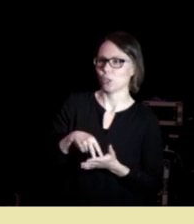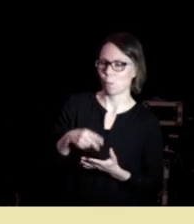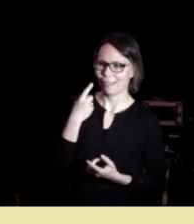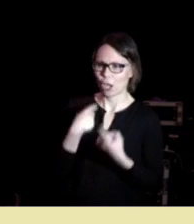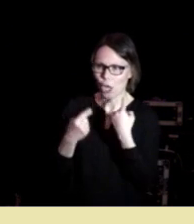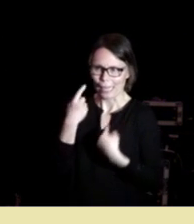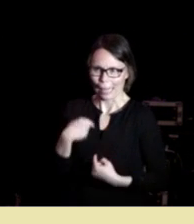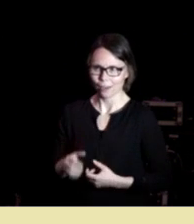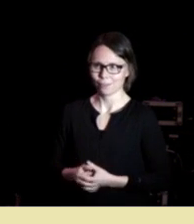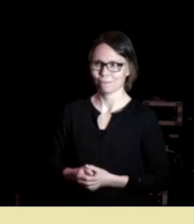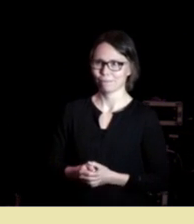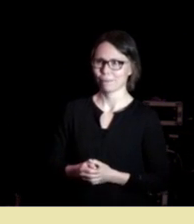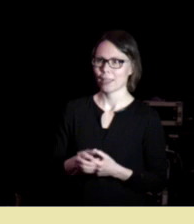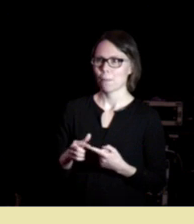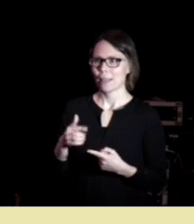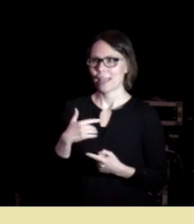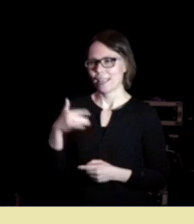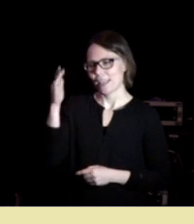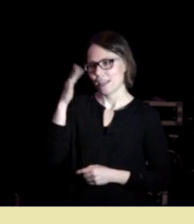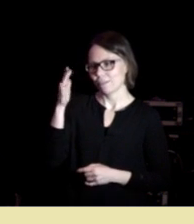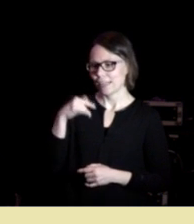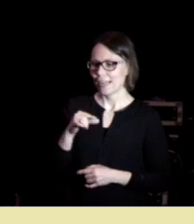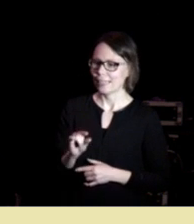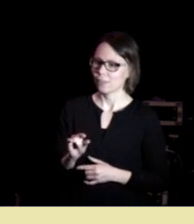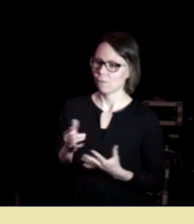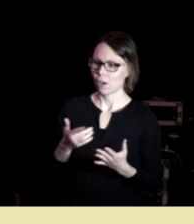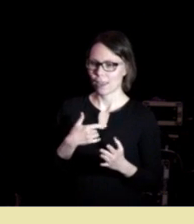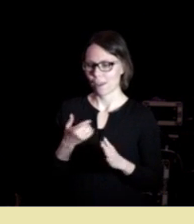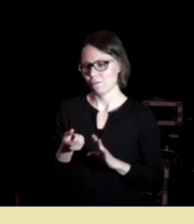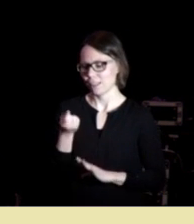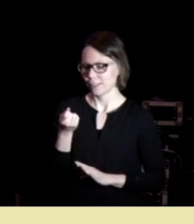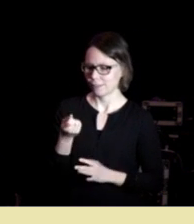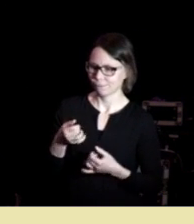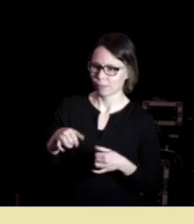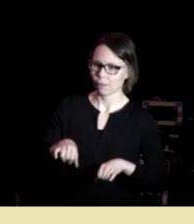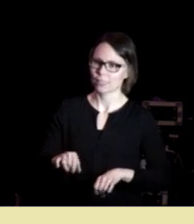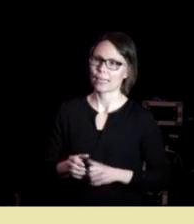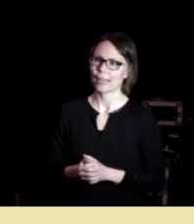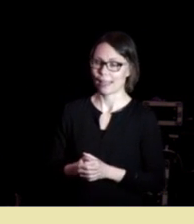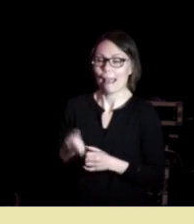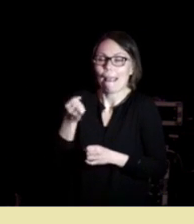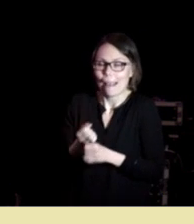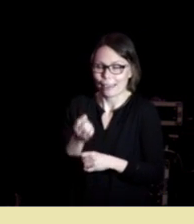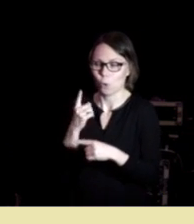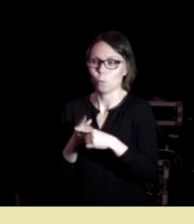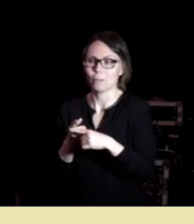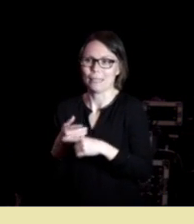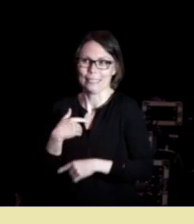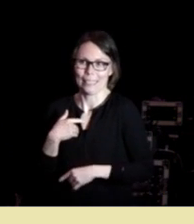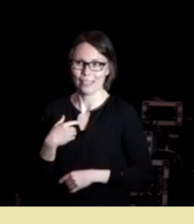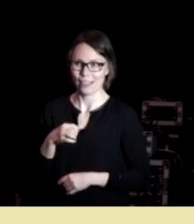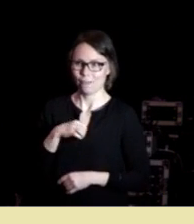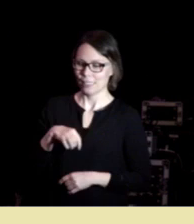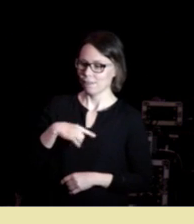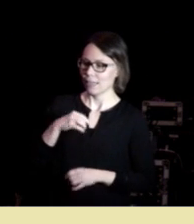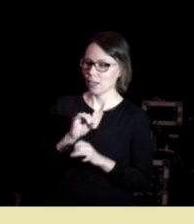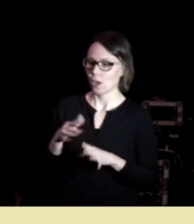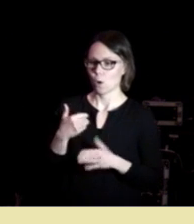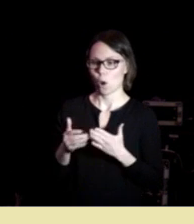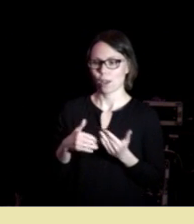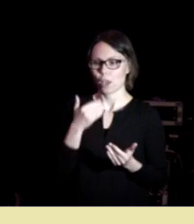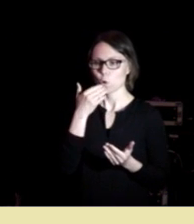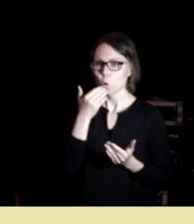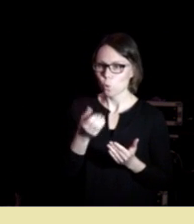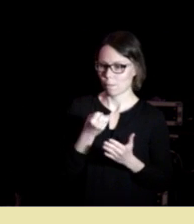jeg skal reflektere litt om det som jeg finner besværlig. Egentlig er jeg optimist hvis vi klarer å lage gode